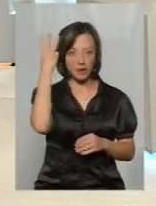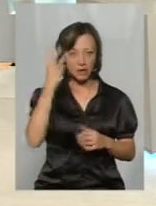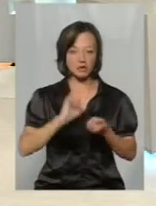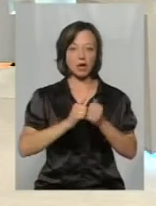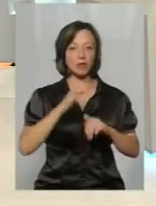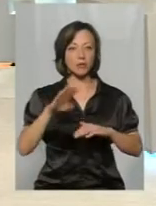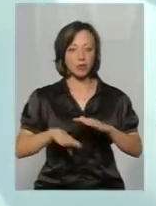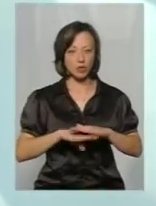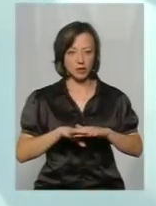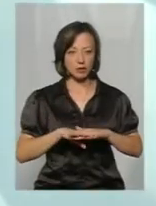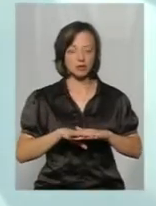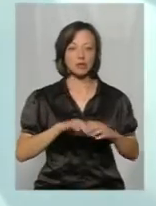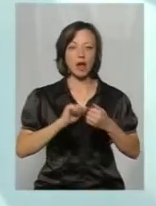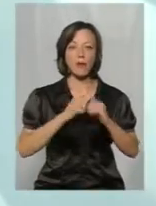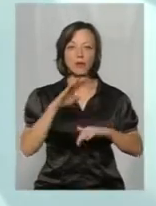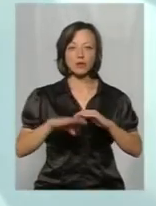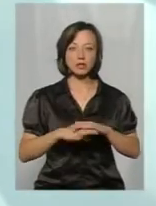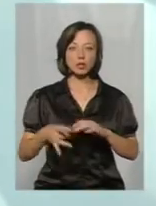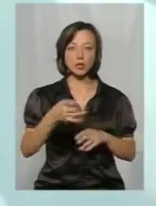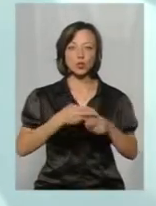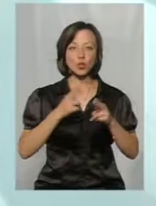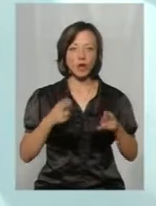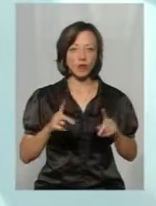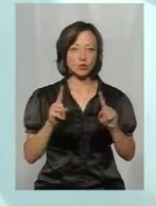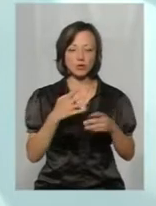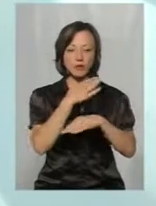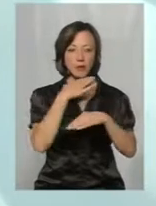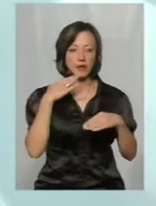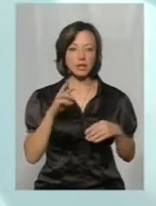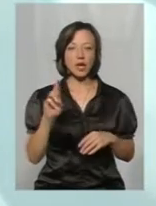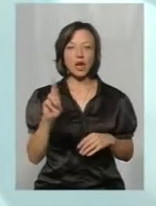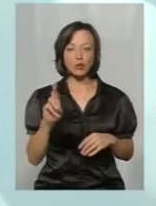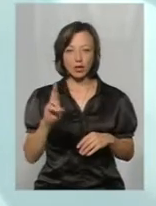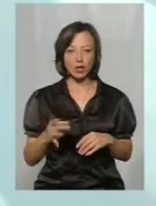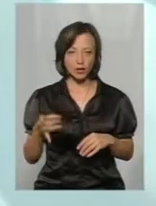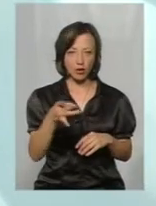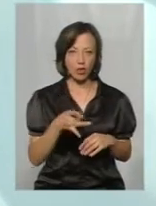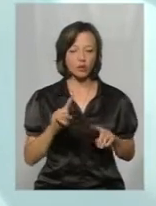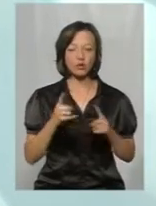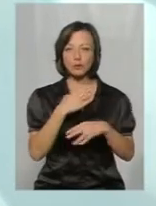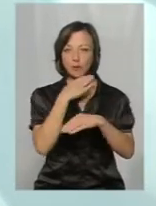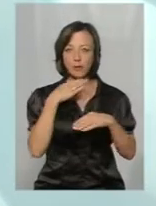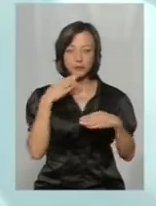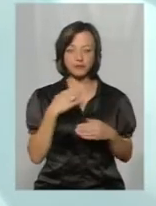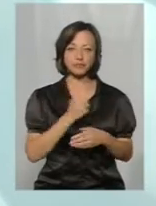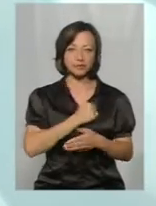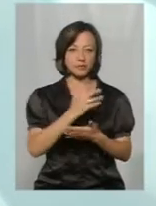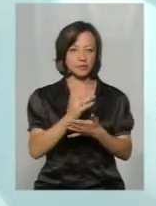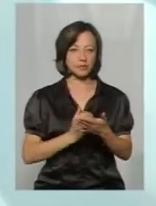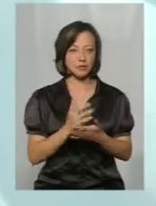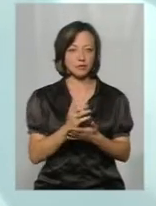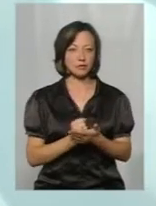Кам'янець-Подільське місто, Кам'янець-Подільський район, Дунаїв, дуже велика кількість, Ярмоленецький район, дуже велика кількість боєприпасів.